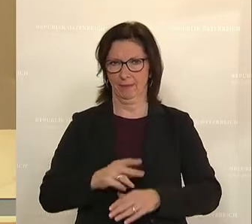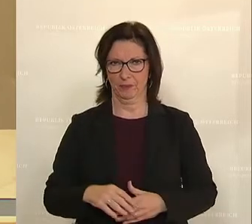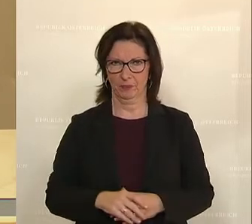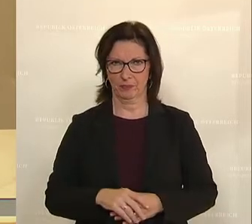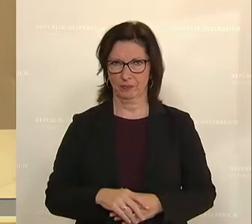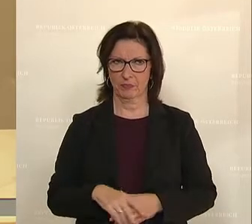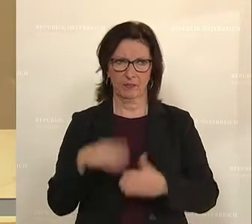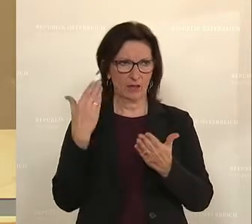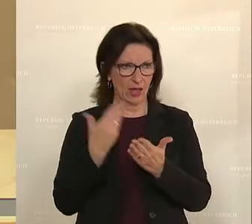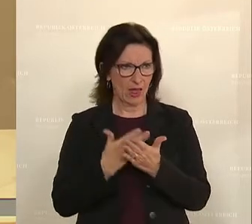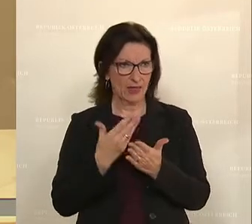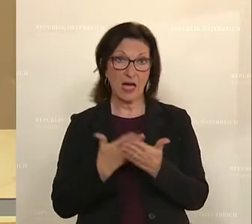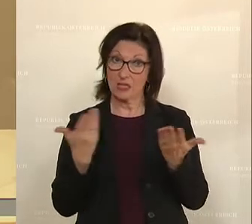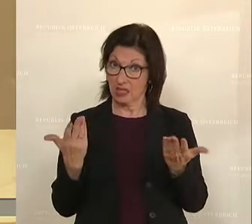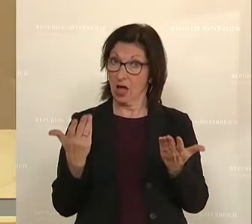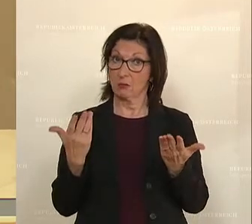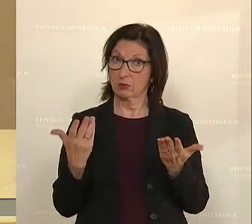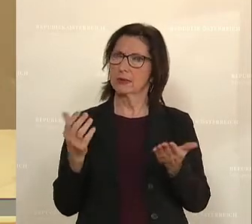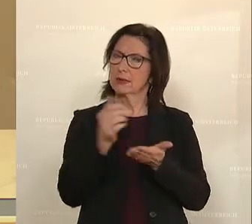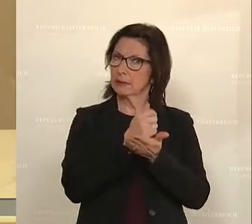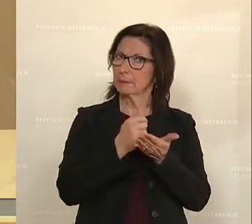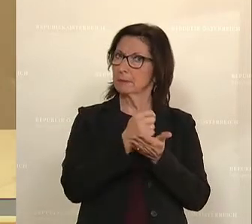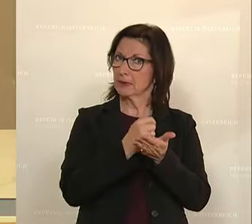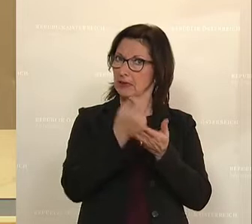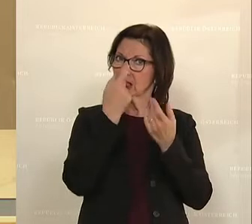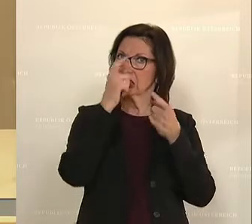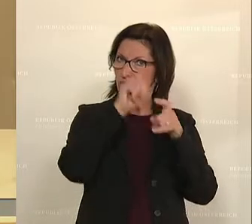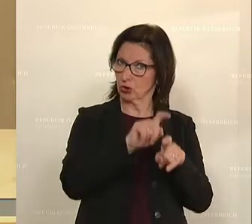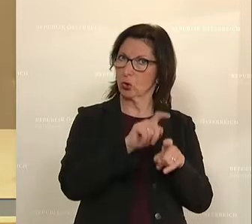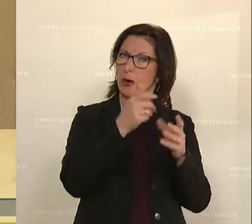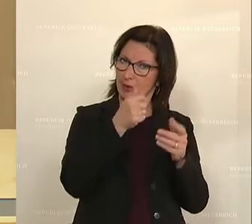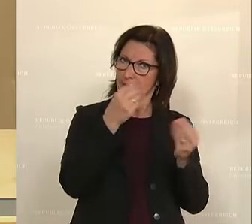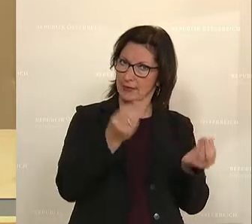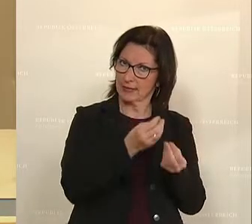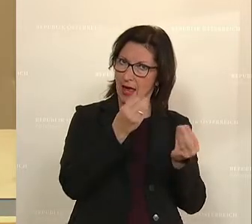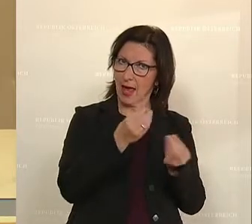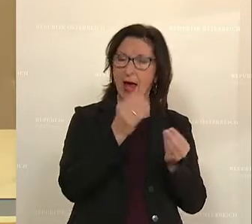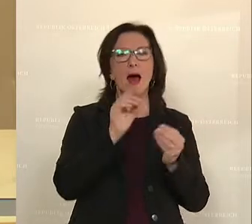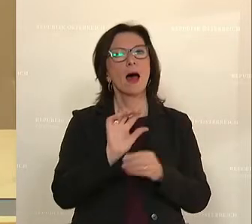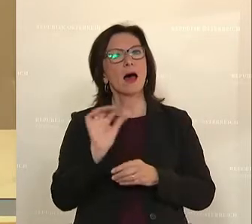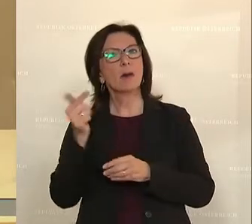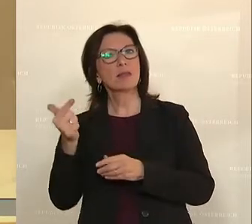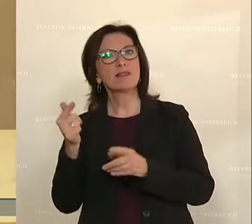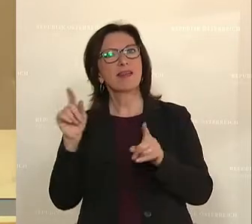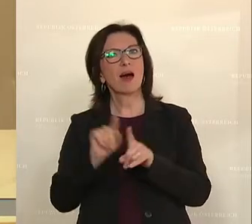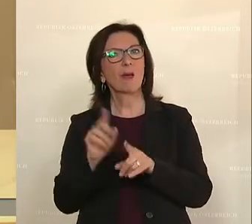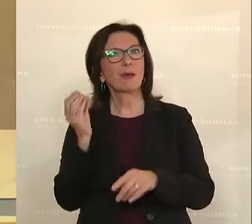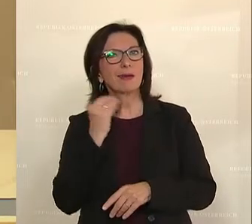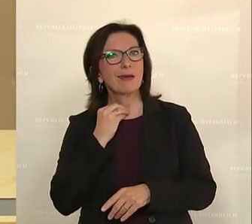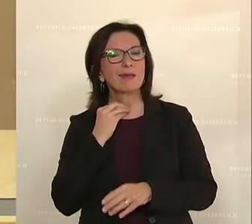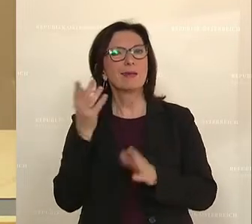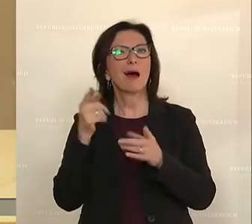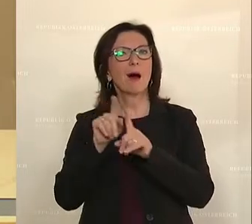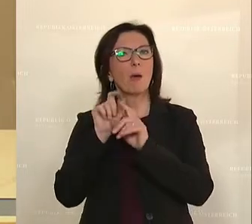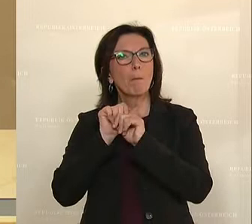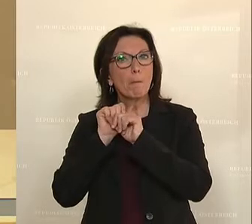Daher haben wir neben der medizinischen Versorgung, die wir in Österreich, wie wir schon oft gehört haben, wirklich genießen, vor allem auch die Prävention, wie die